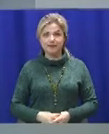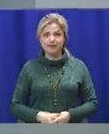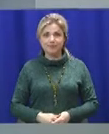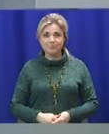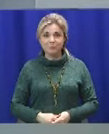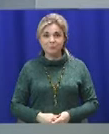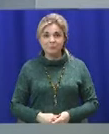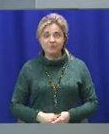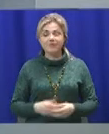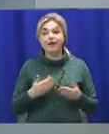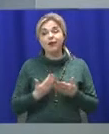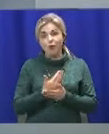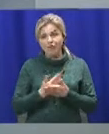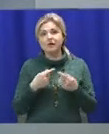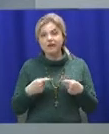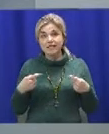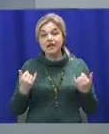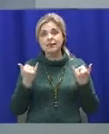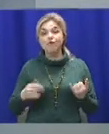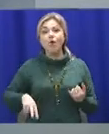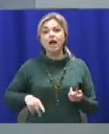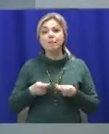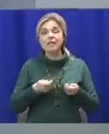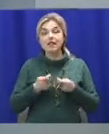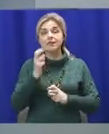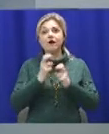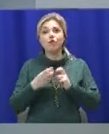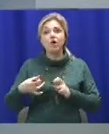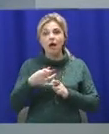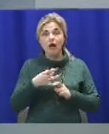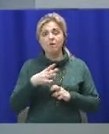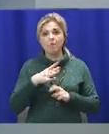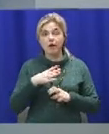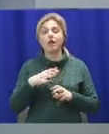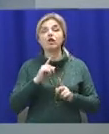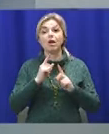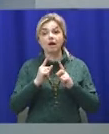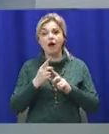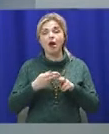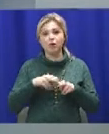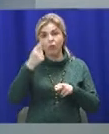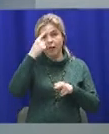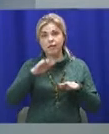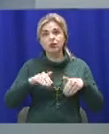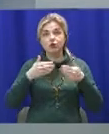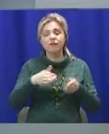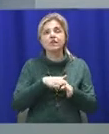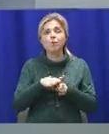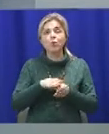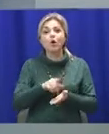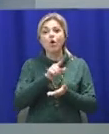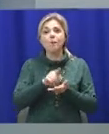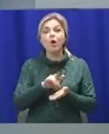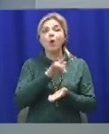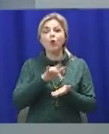І до інших подій сьогодні в адміністрації Заводського району відбулась робоча нарада, яку ініціювала виконуюча обов'язки міського